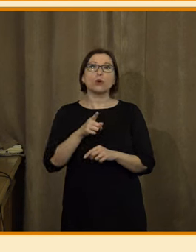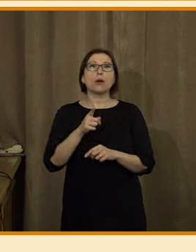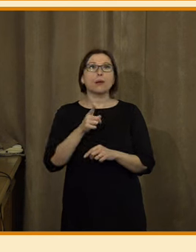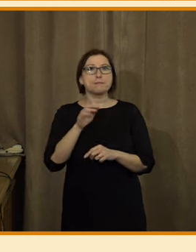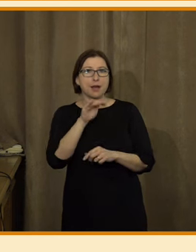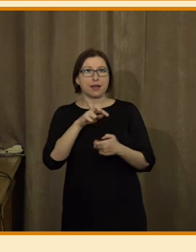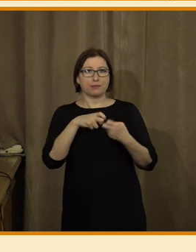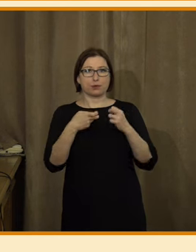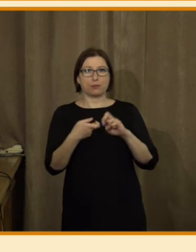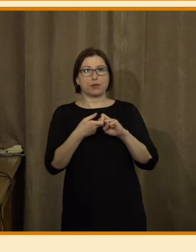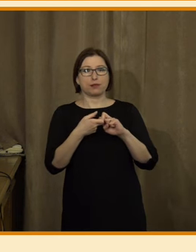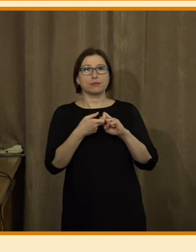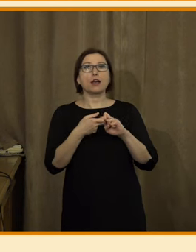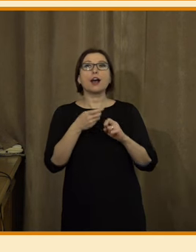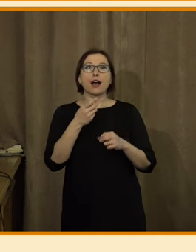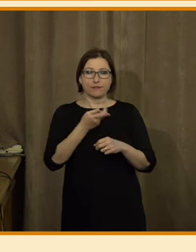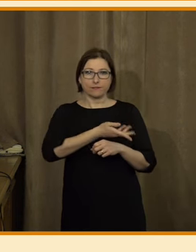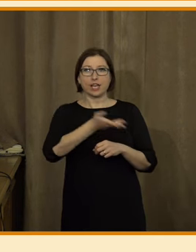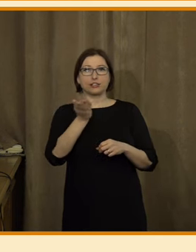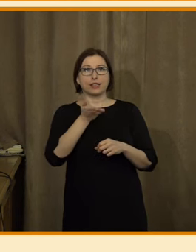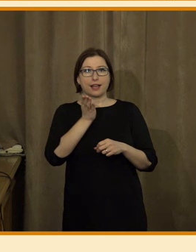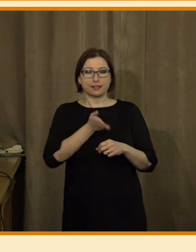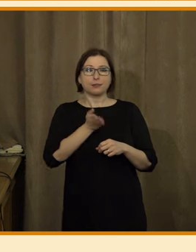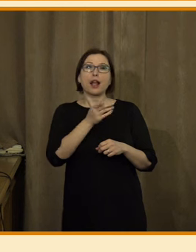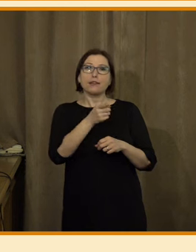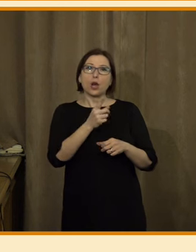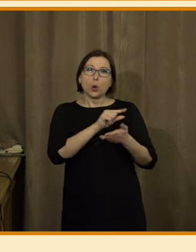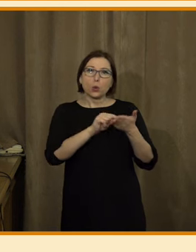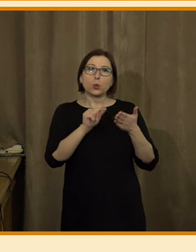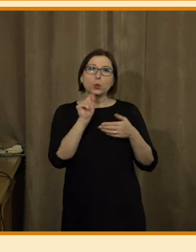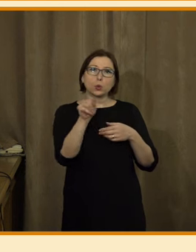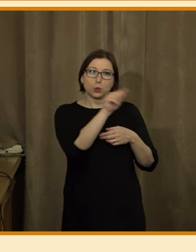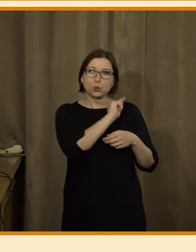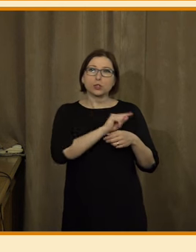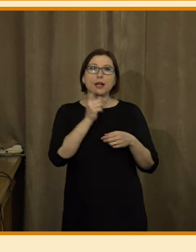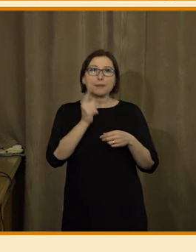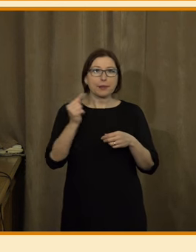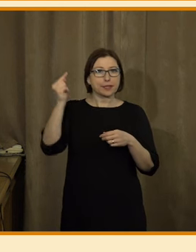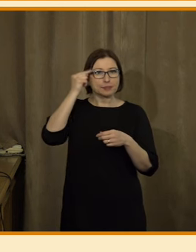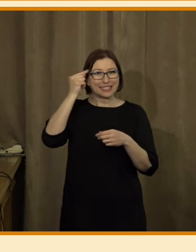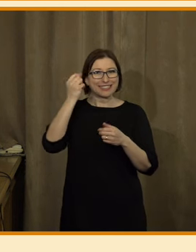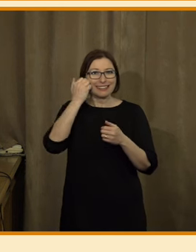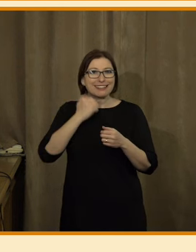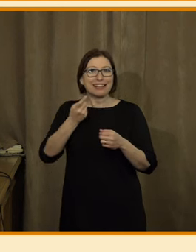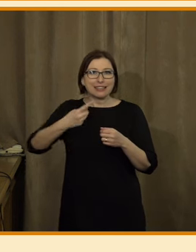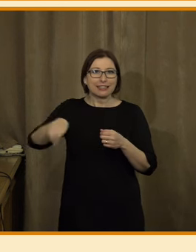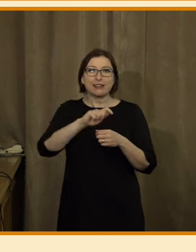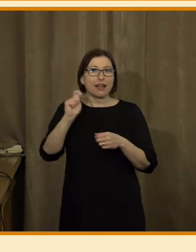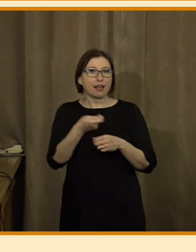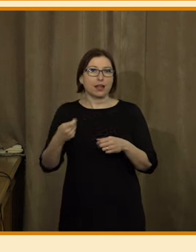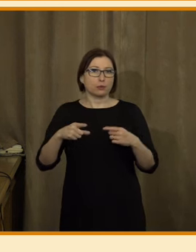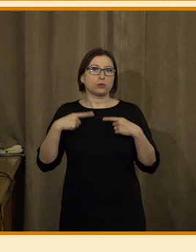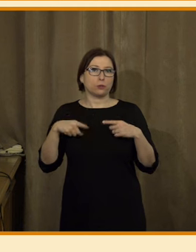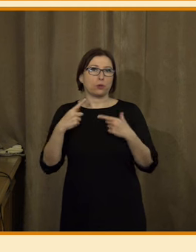nějaký problém a veřejná správa by ho měla reflektovat. K tomu se dostaneme, ale určitě ve větší míře pak v tom třetím